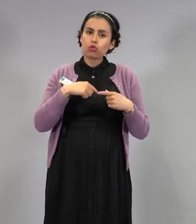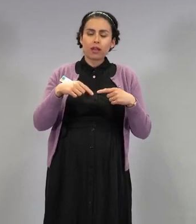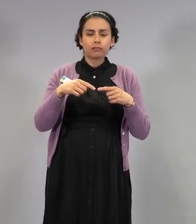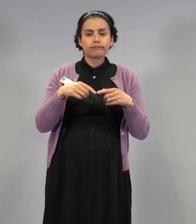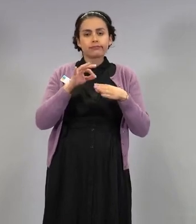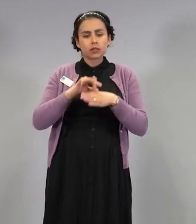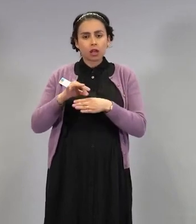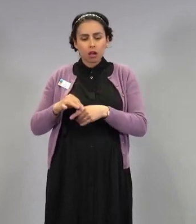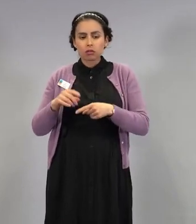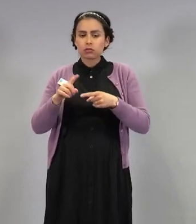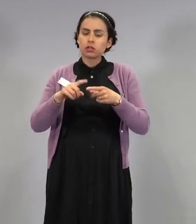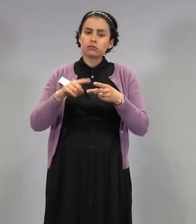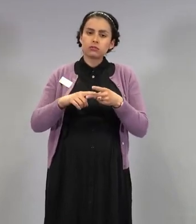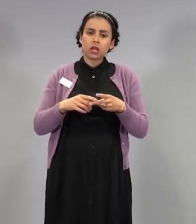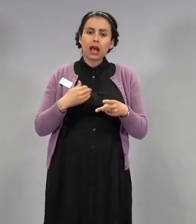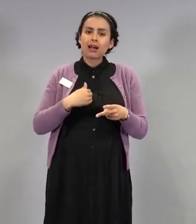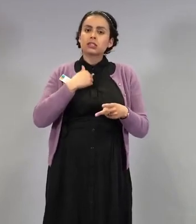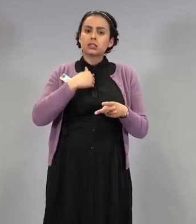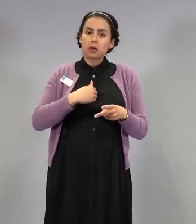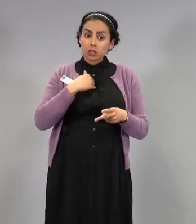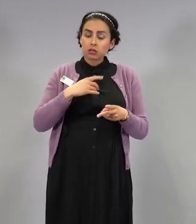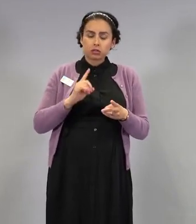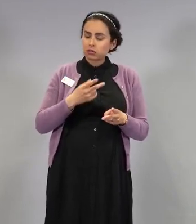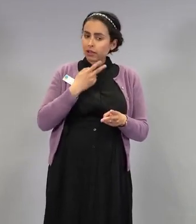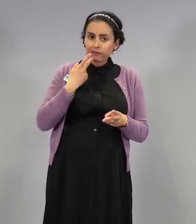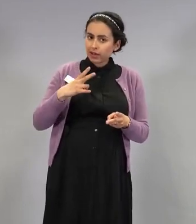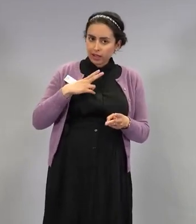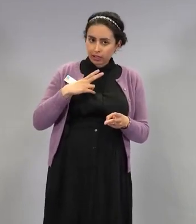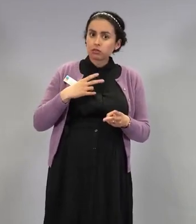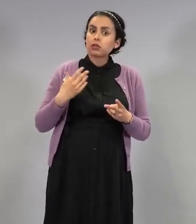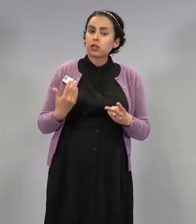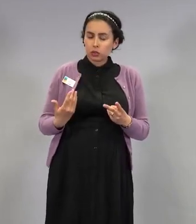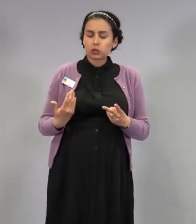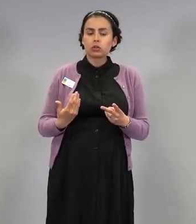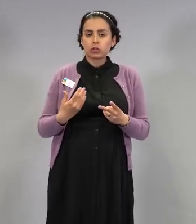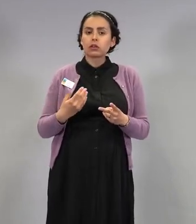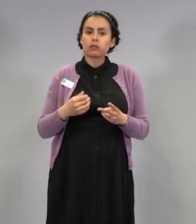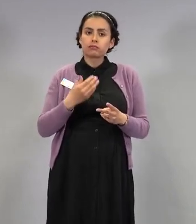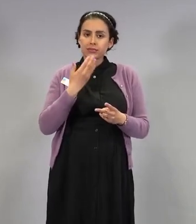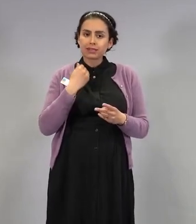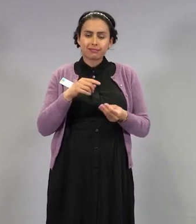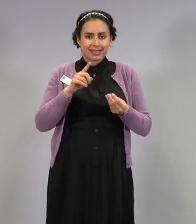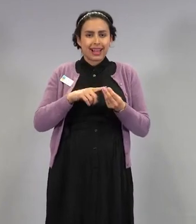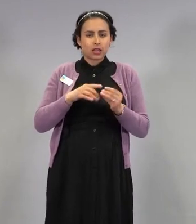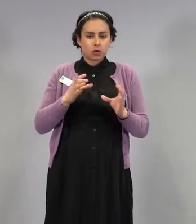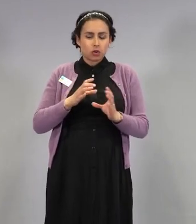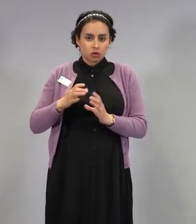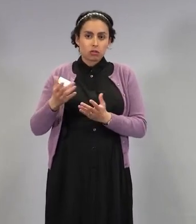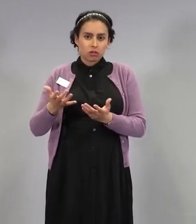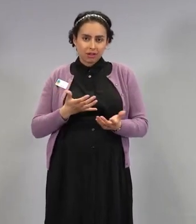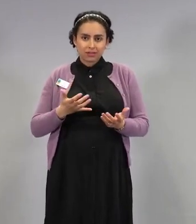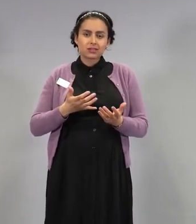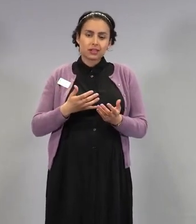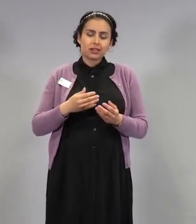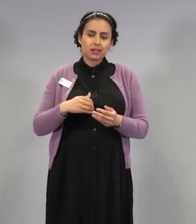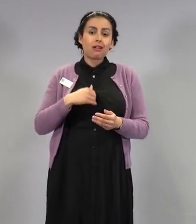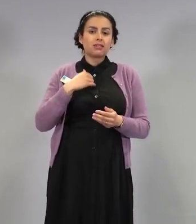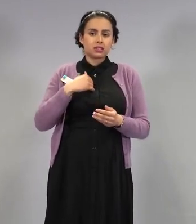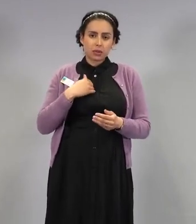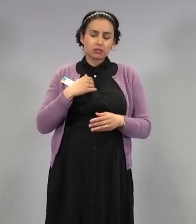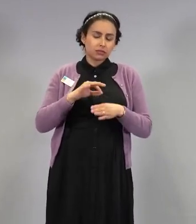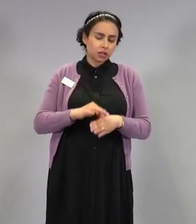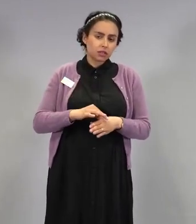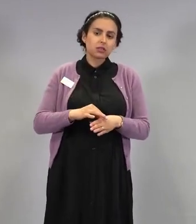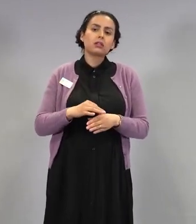astmaatikkoja. Jos ei ole vielä ehditty rokottaa, niin nyt kaikki lääkkeellä hoidettavat astmaatikot olisi aika mennä.